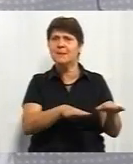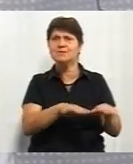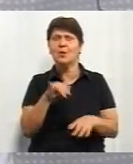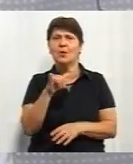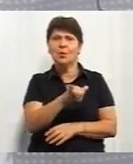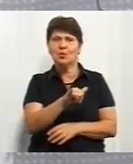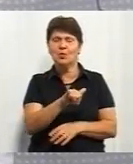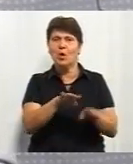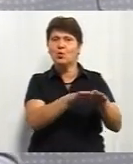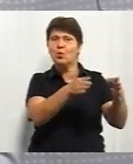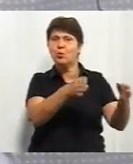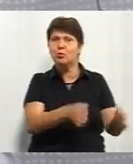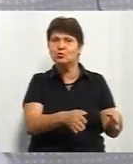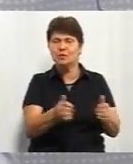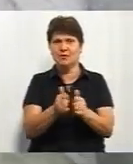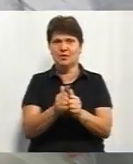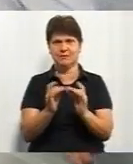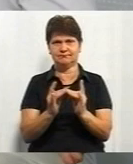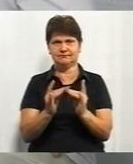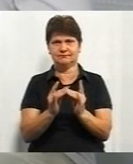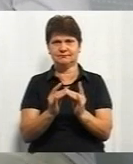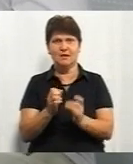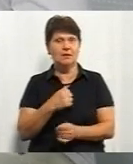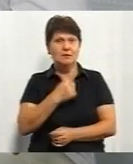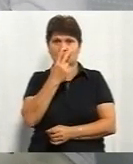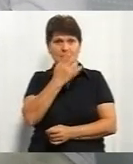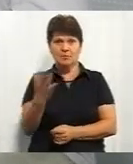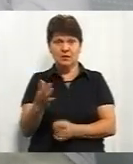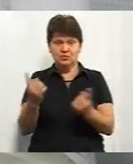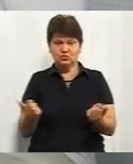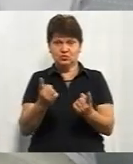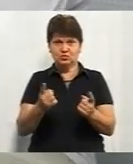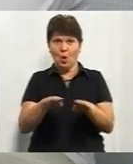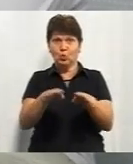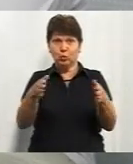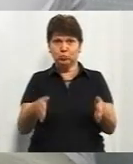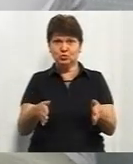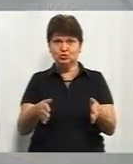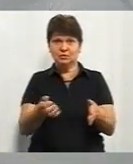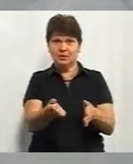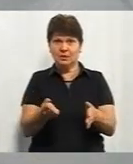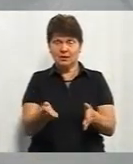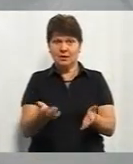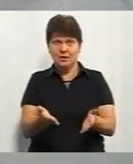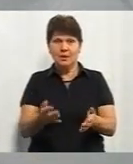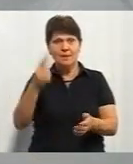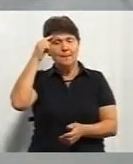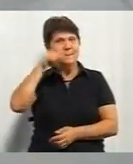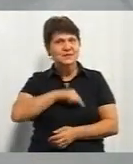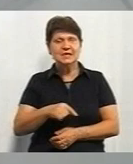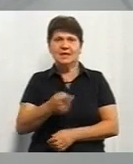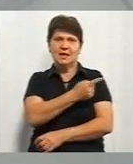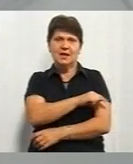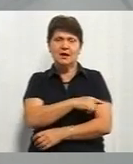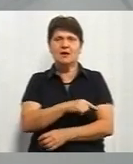в тумбочці, біля його ліжка. Там я не побачив жодної тумбочки. В психлікарнях з інших регіонів України